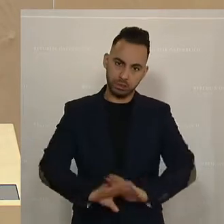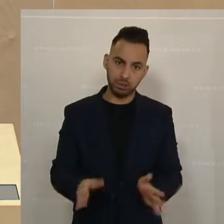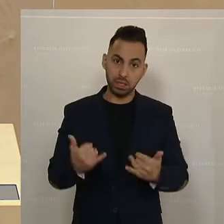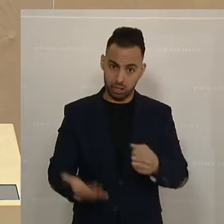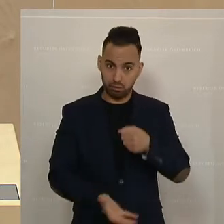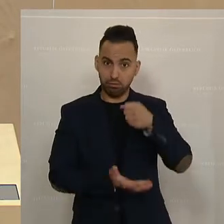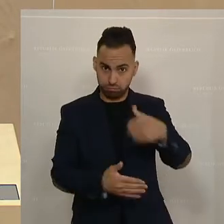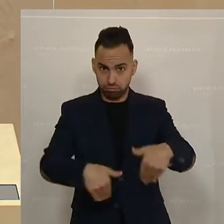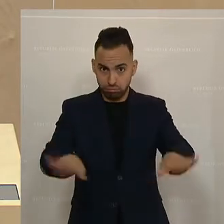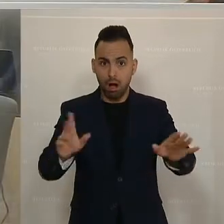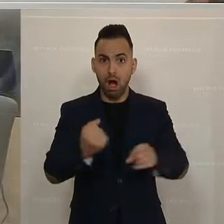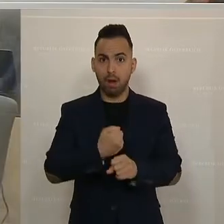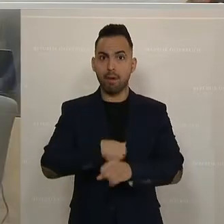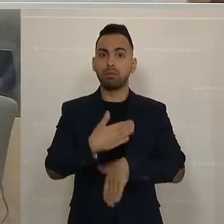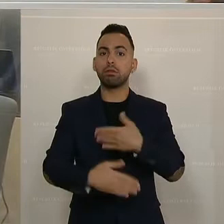können Sie jetzt wirklich arbeiten.